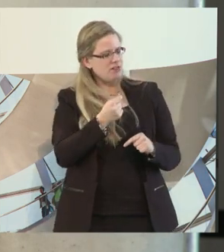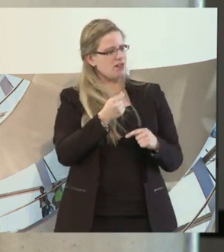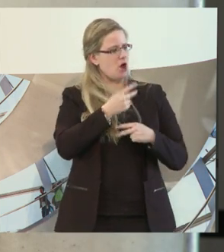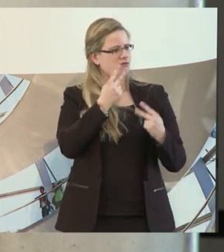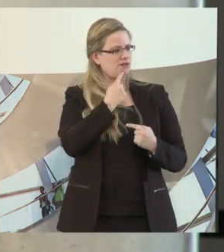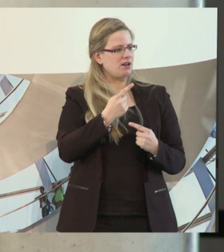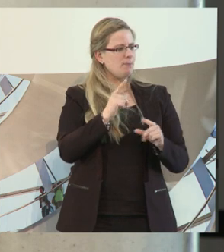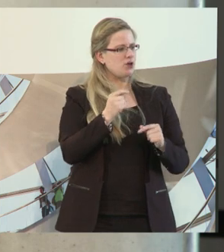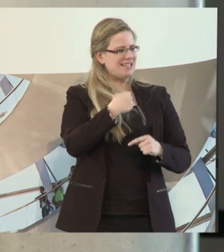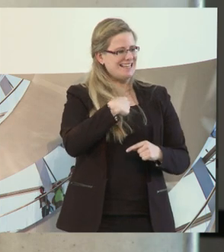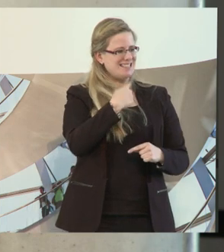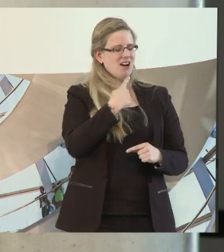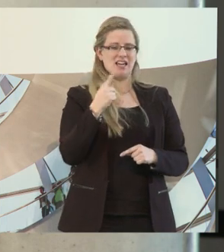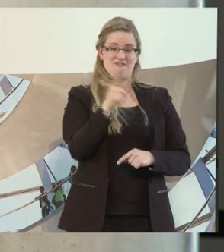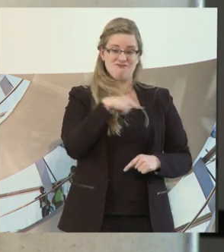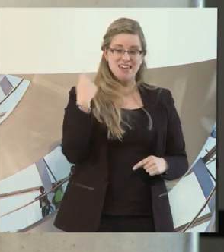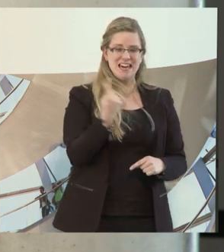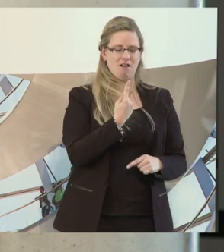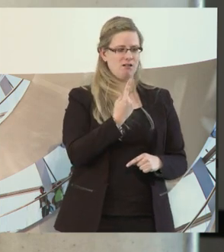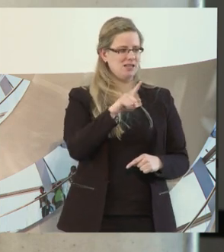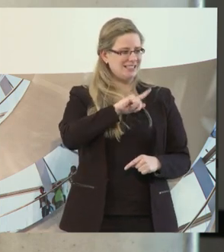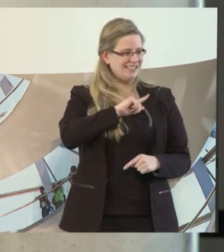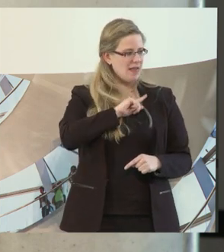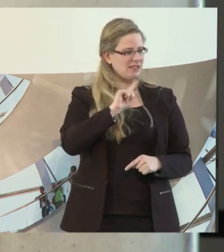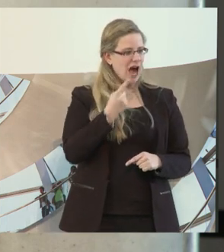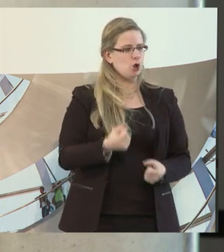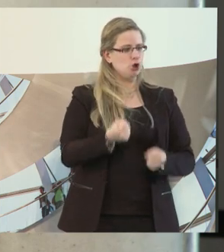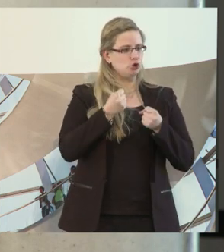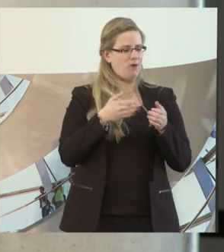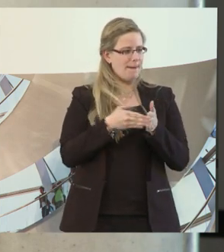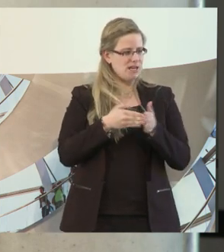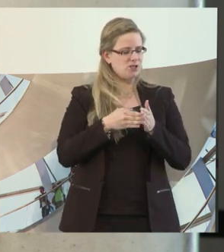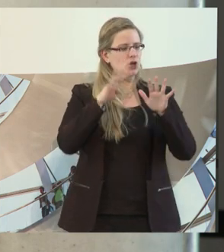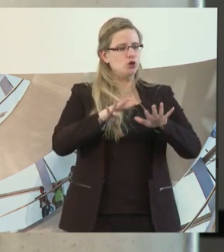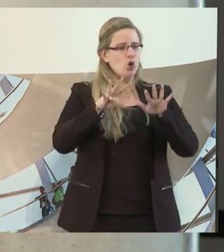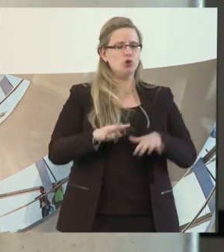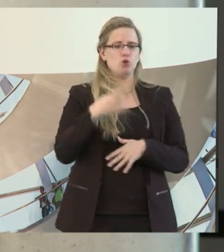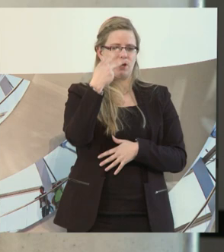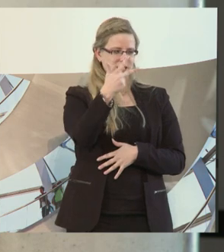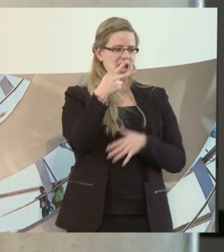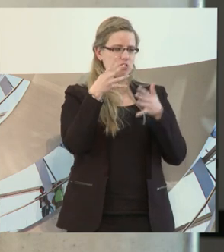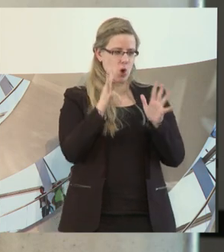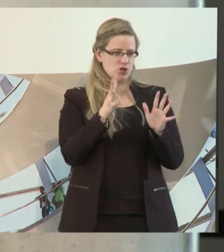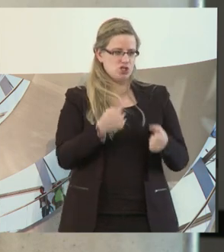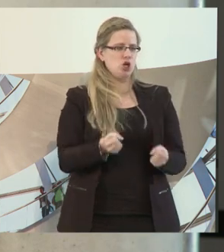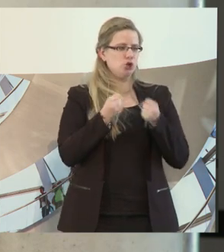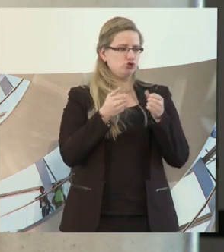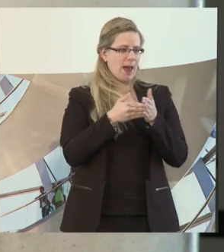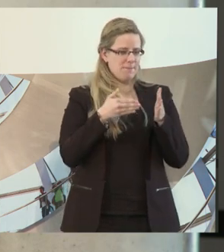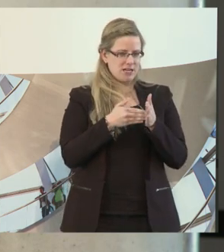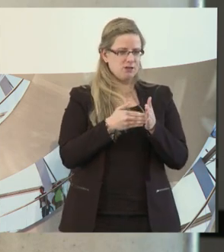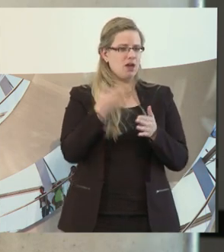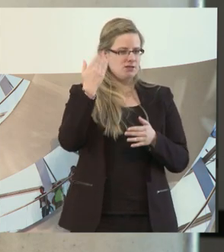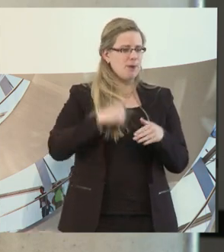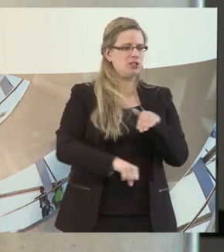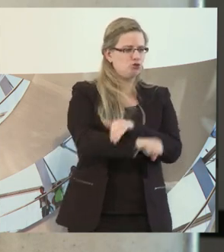ich sage, ich spreche von uns, ich bin auch schwerbehindert. Ich bin seit 1993 schwerbehindert. Ich bin durch Fußball und Handball schwerbehindert